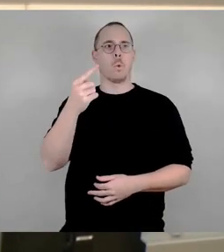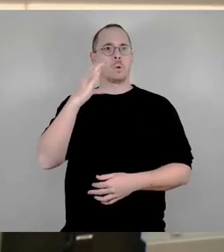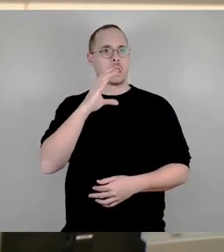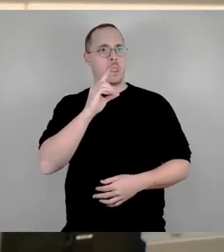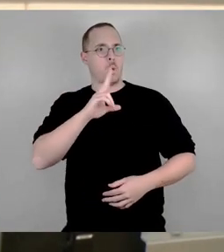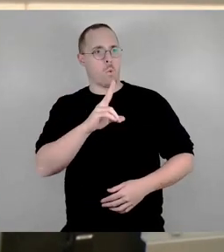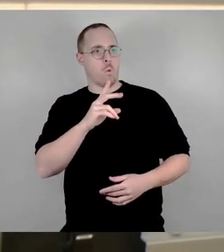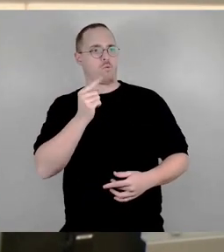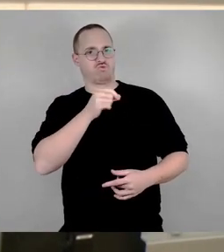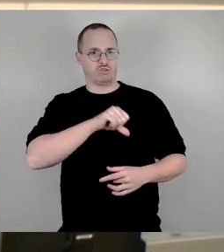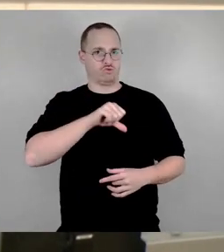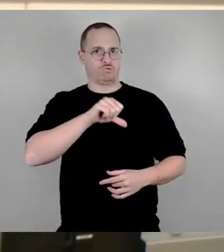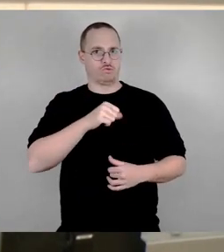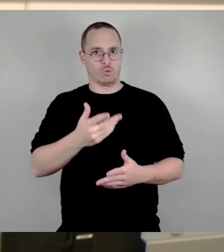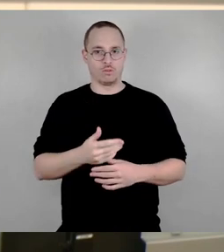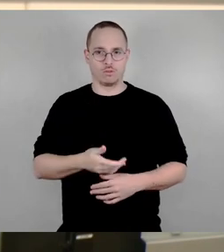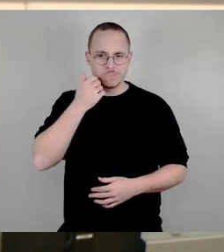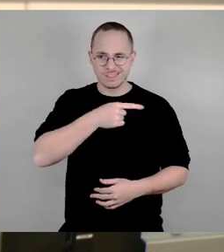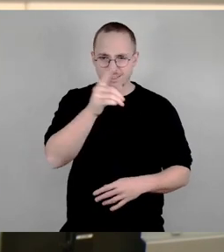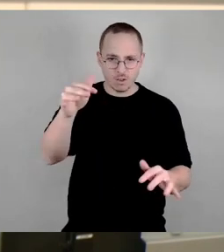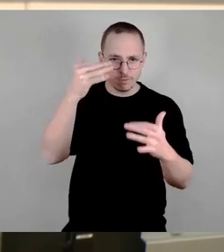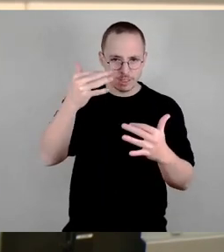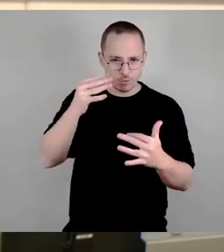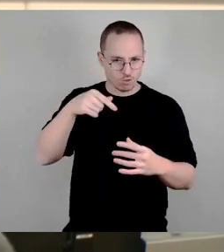Bekomme ich die Gebühren der Aufmerksamkeit oder soll ich wieder hintergehen?